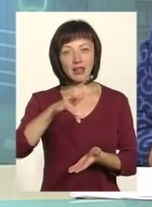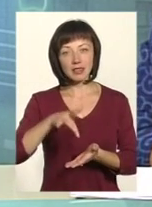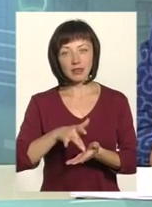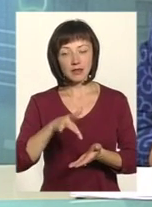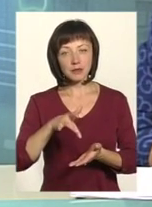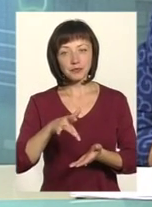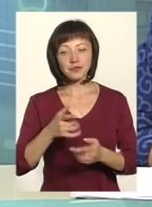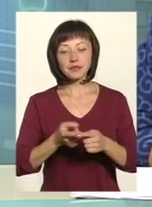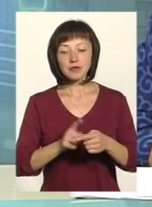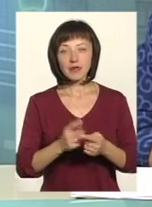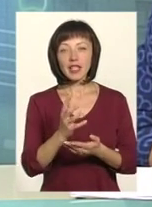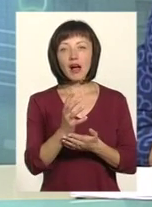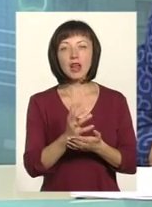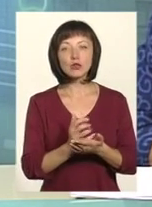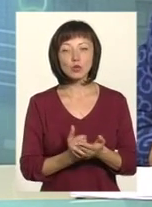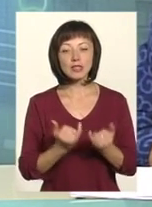ДЕЦЕНТРАЛІЗАЦІЇ